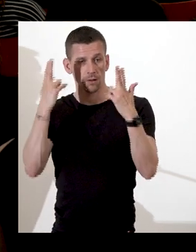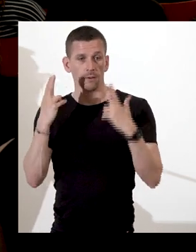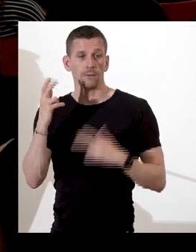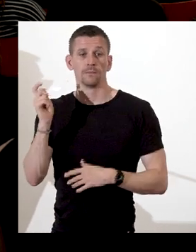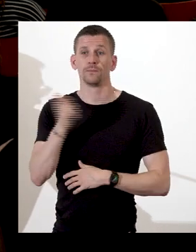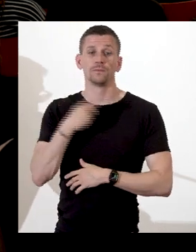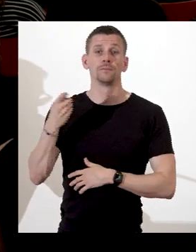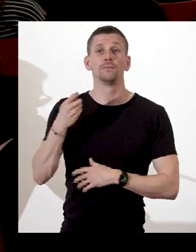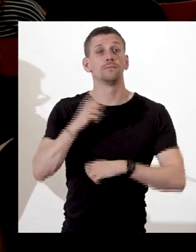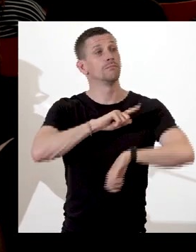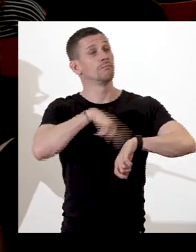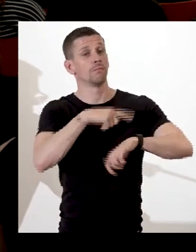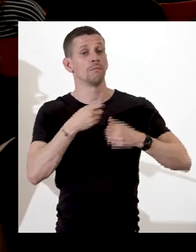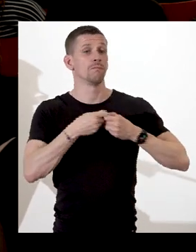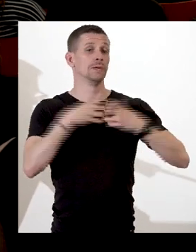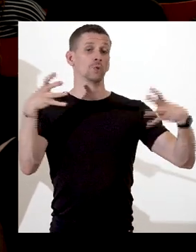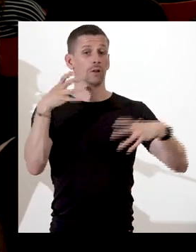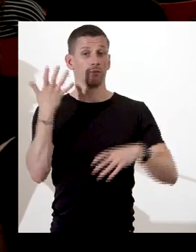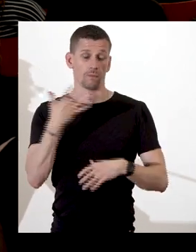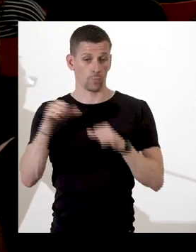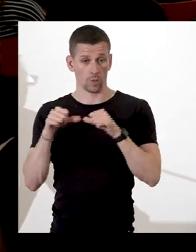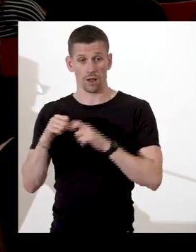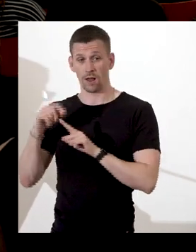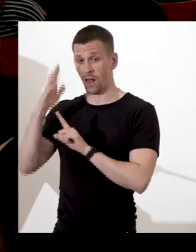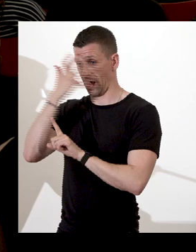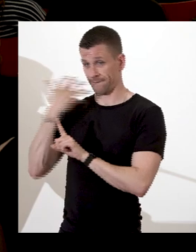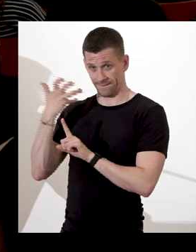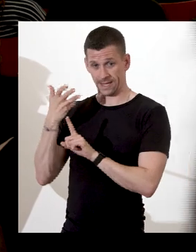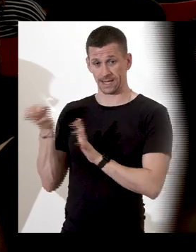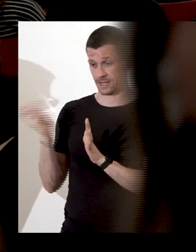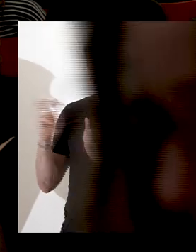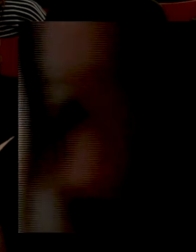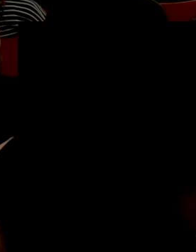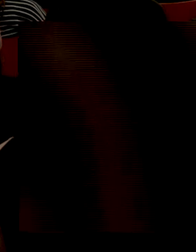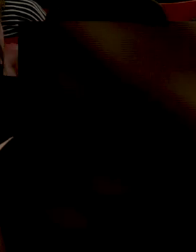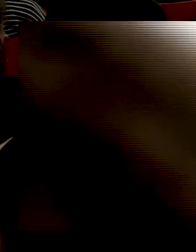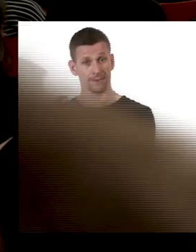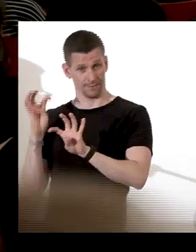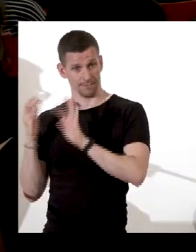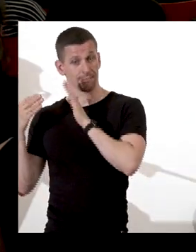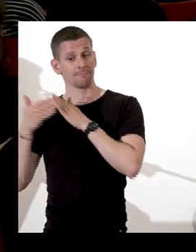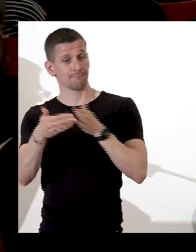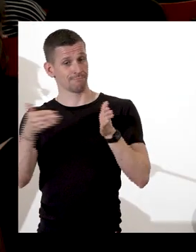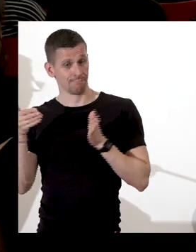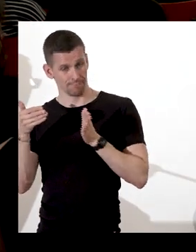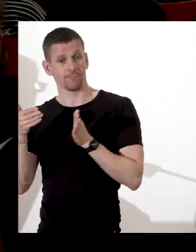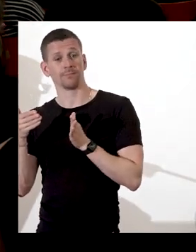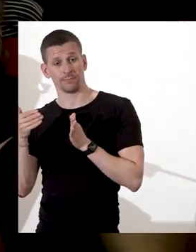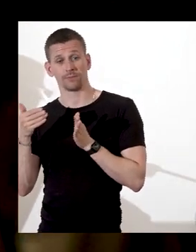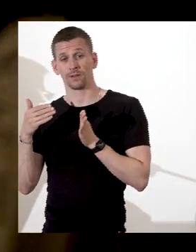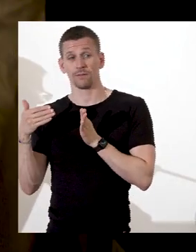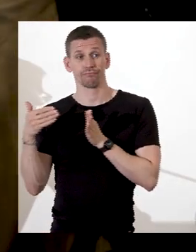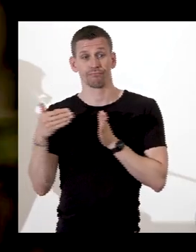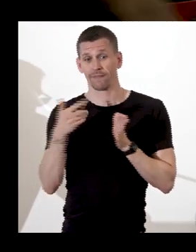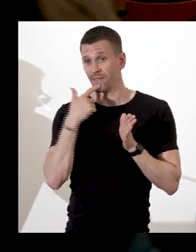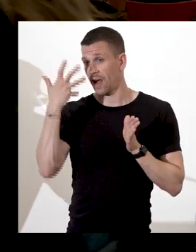s'apprête à quitter les côtes africaines. Le moment de cet arrachement à la terre d'Afrique apparaît en effet comme crucial